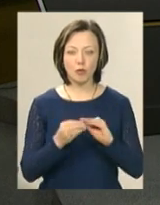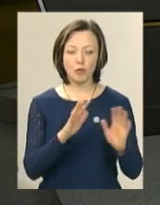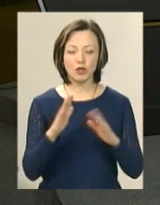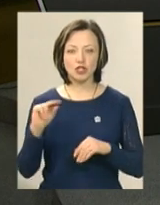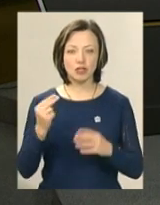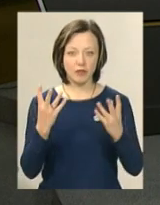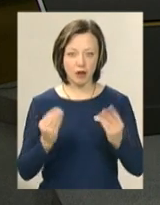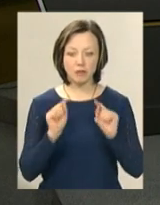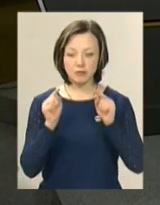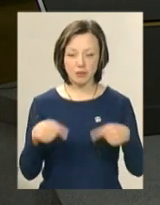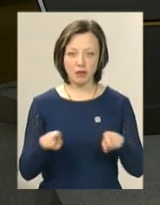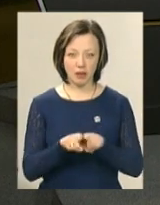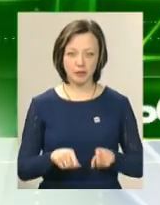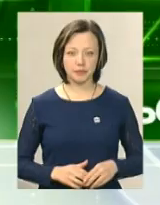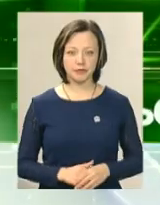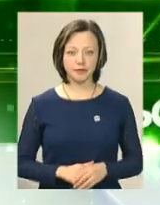Акценти зробимо такі.